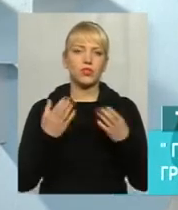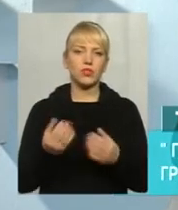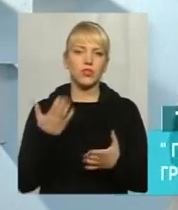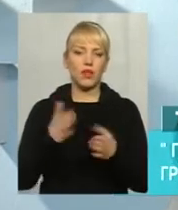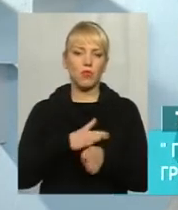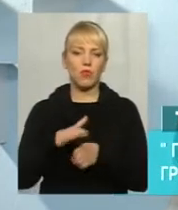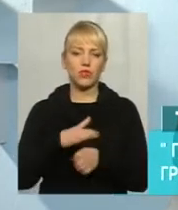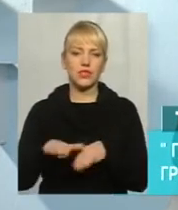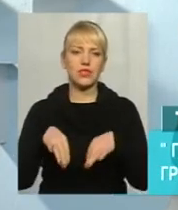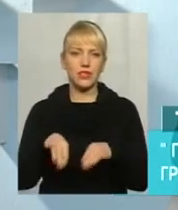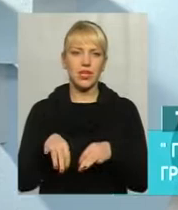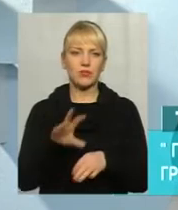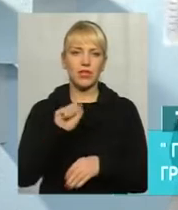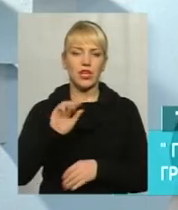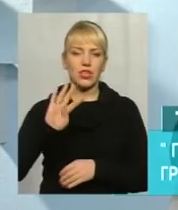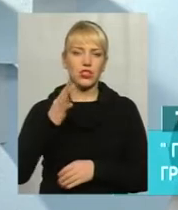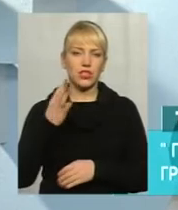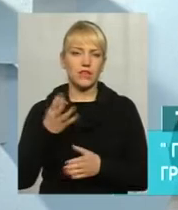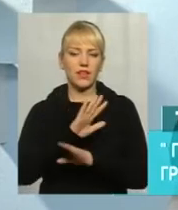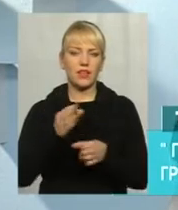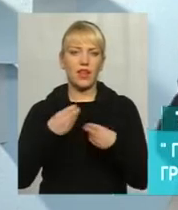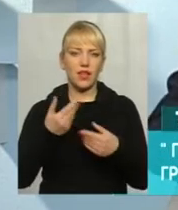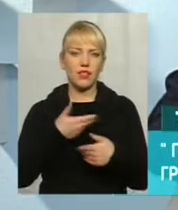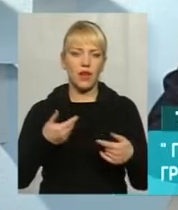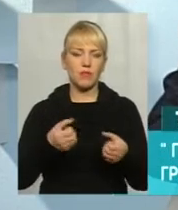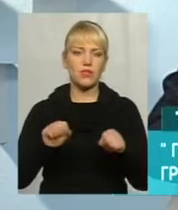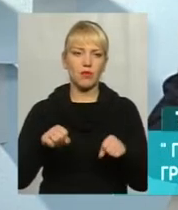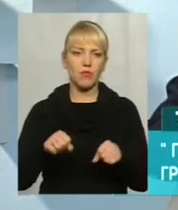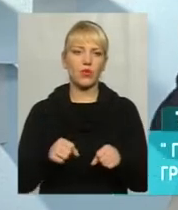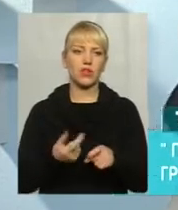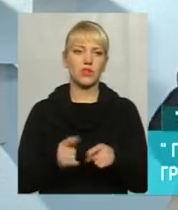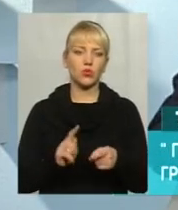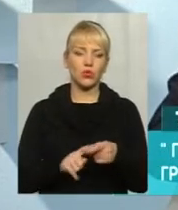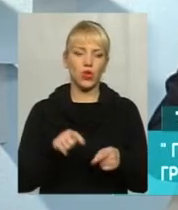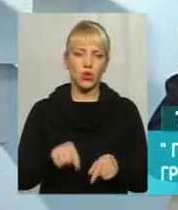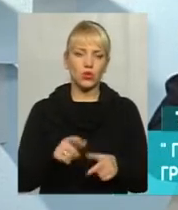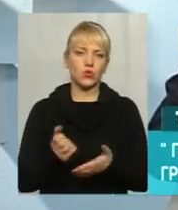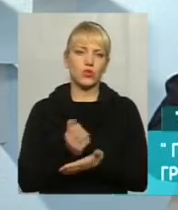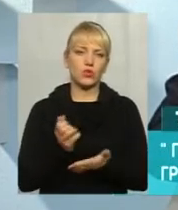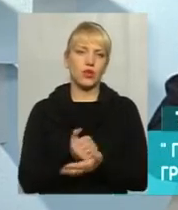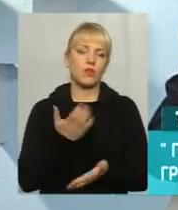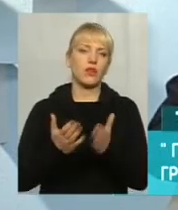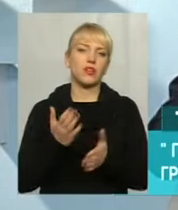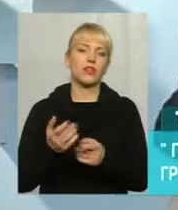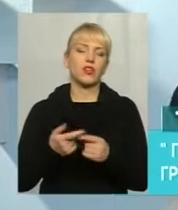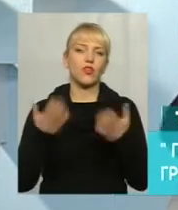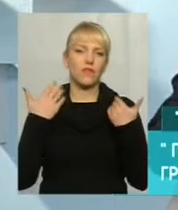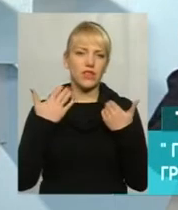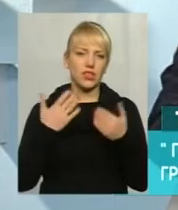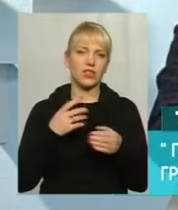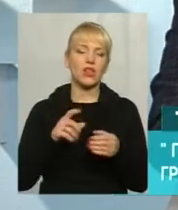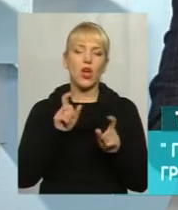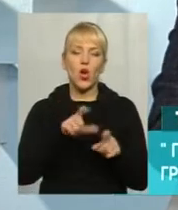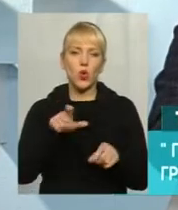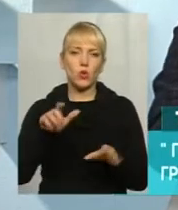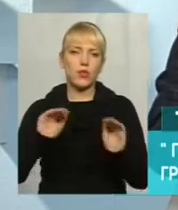транспортного засобу за 4 гривні не дає нам змоги навіть тут звати кінці з кінцями. А вихідні дні, коли пасажири потік падає, тим більше не можна.